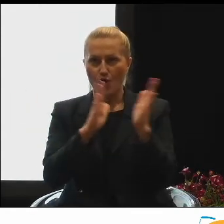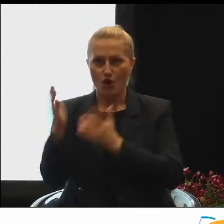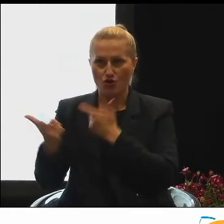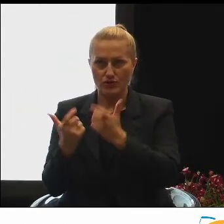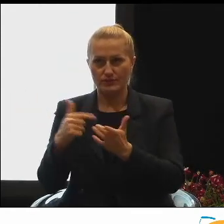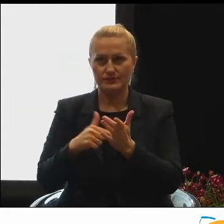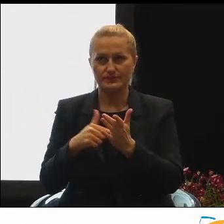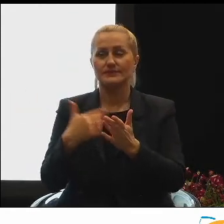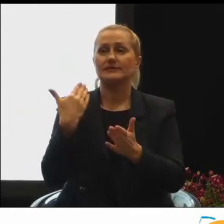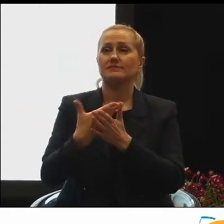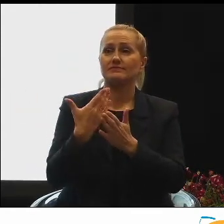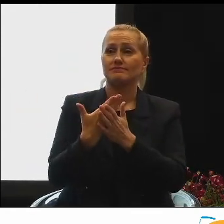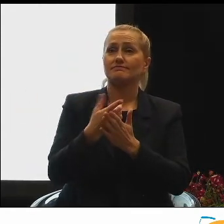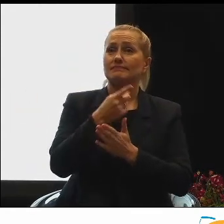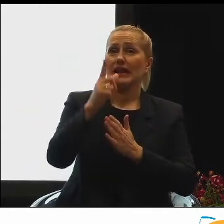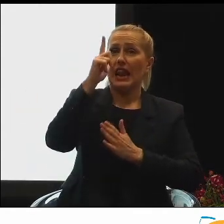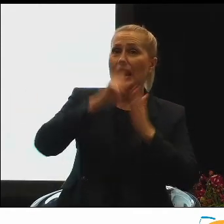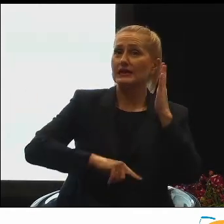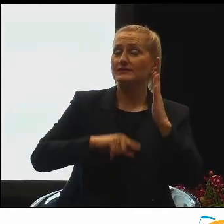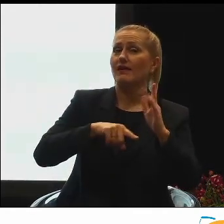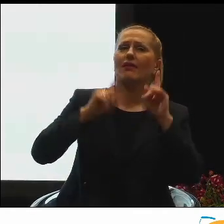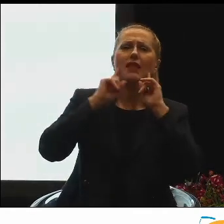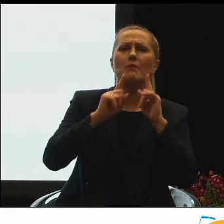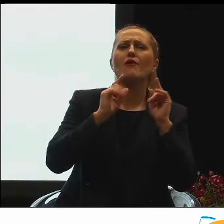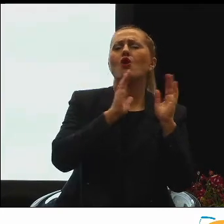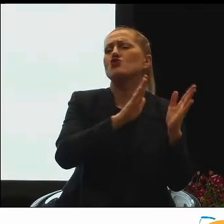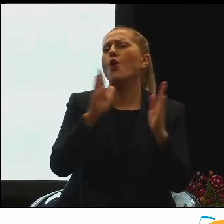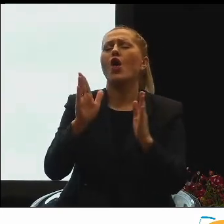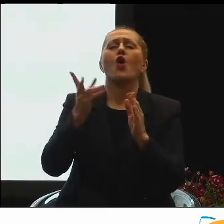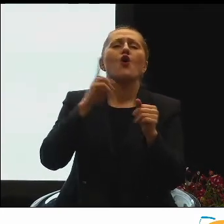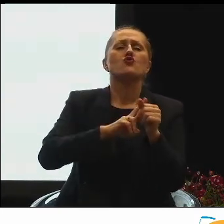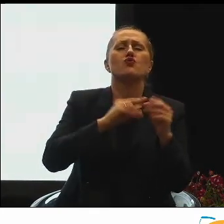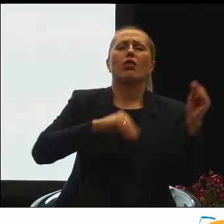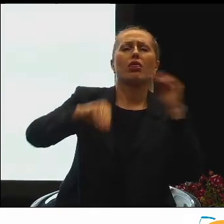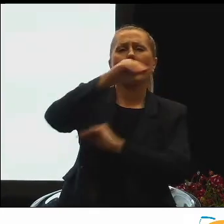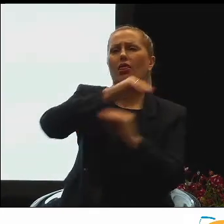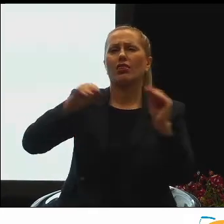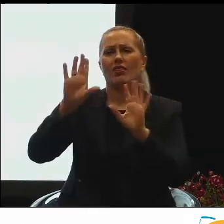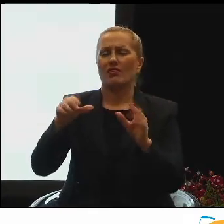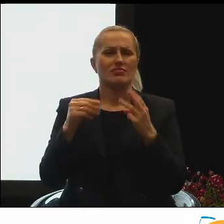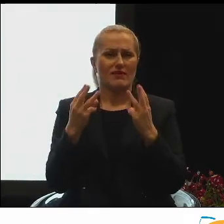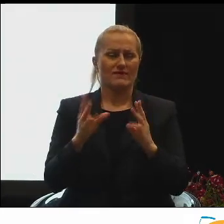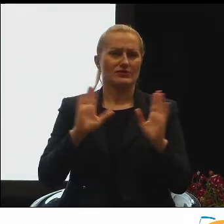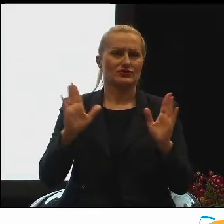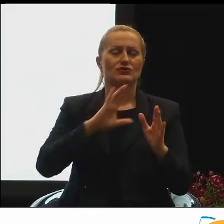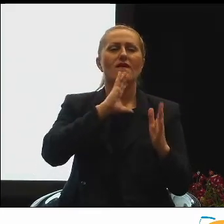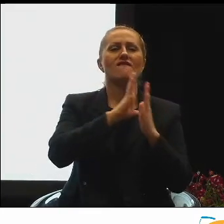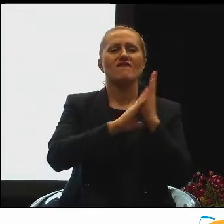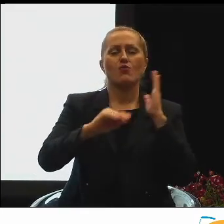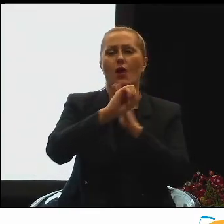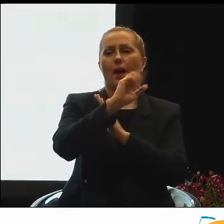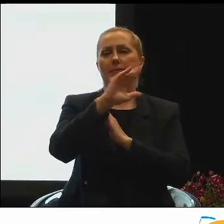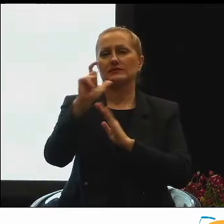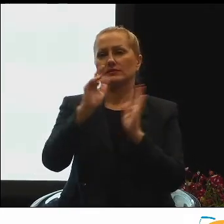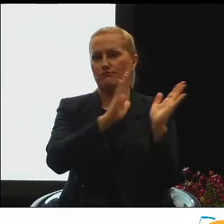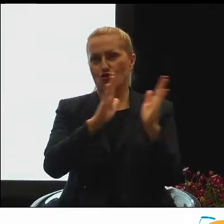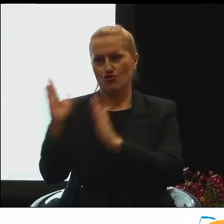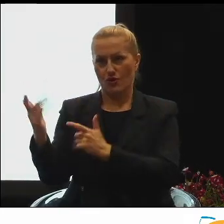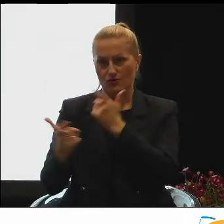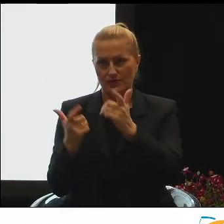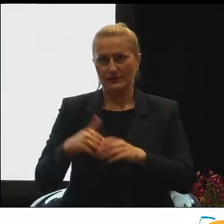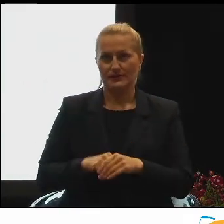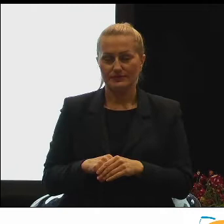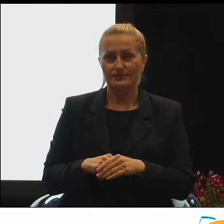ta lista, ta kolejność nie ma, jest zgodna z kolejnością